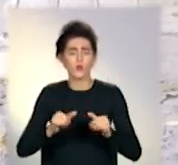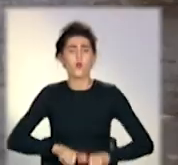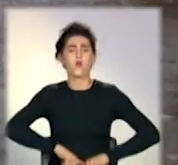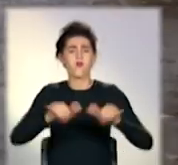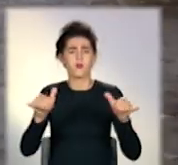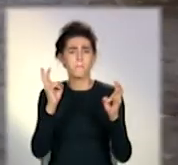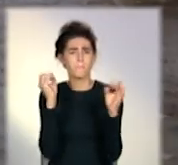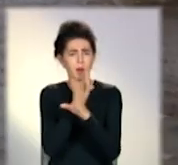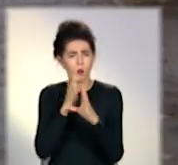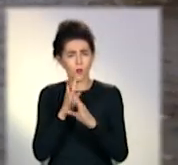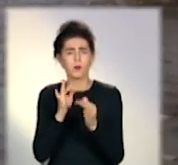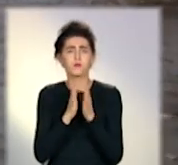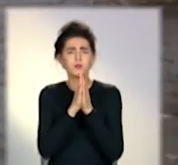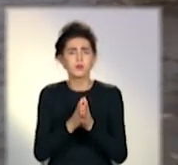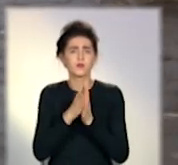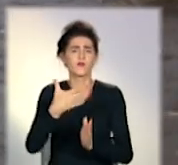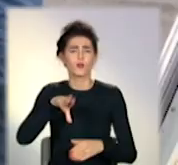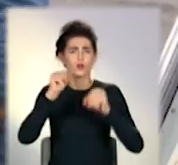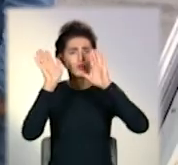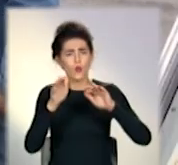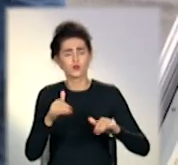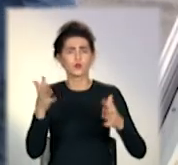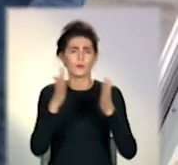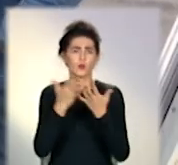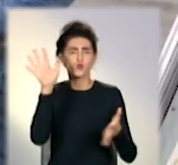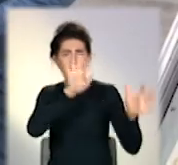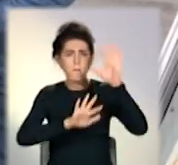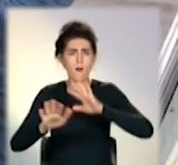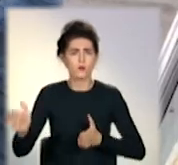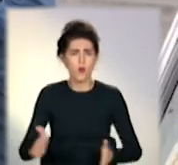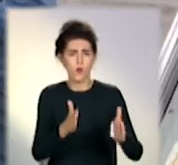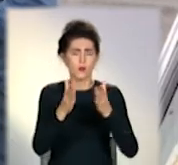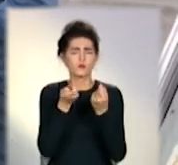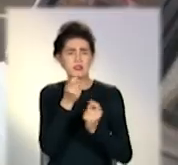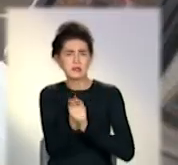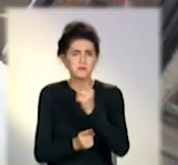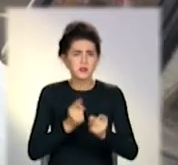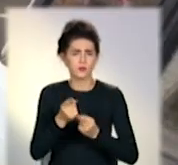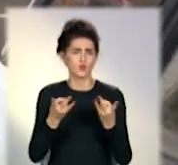негоду і радить під час дощу, огжеледиця чи туману, стиль водіння змінювати.